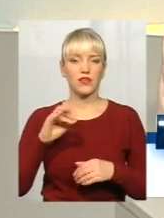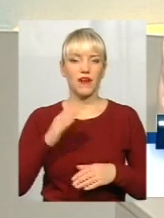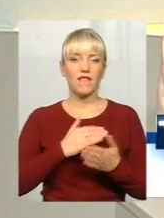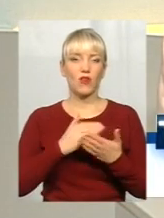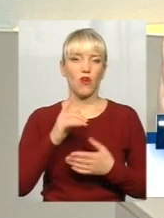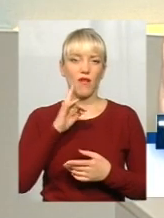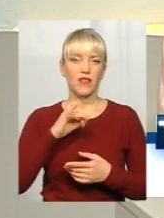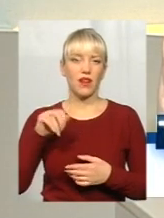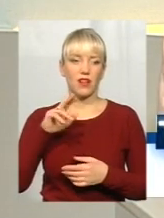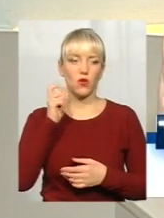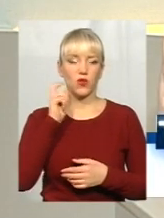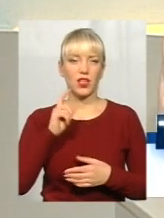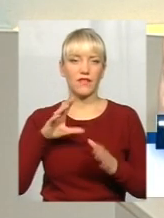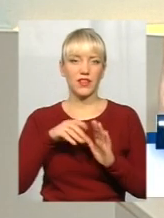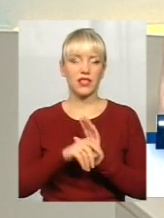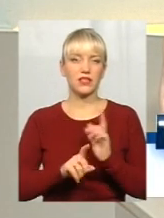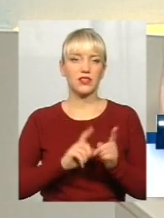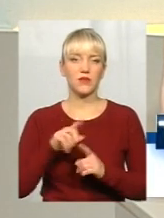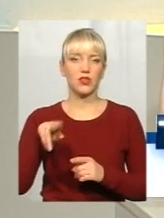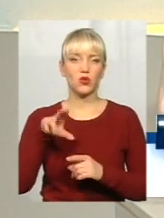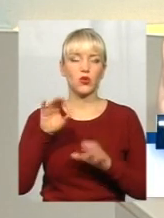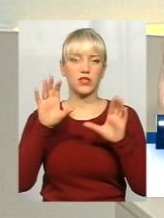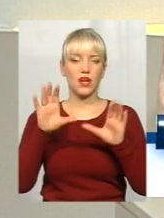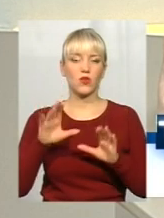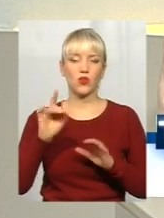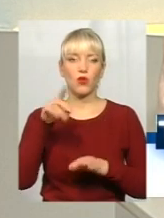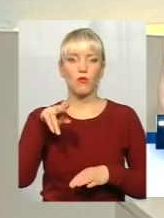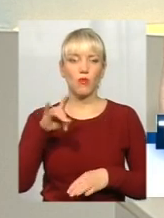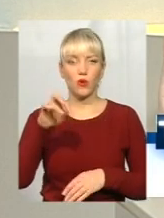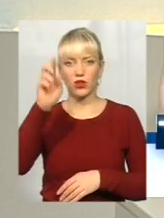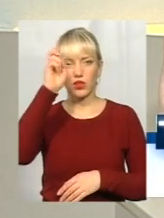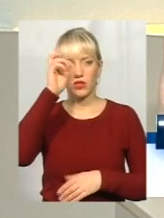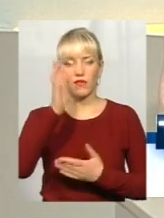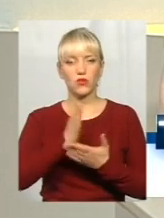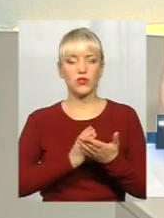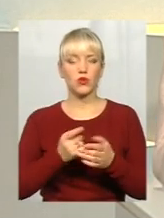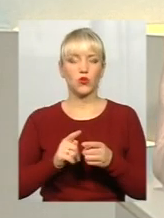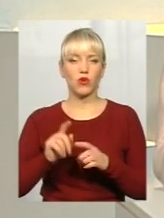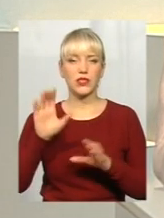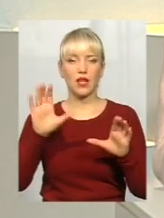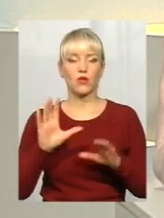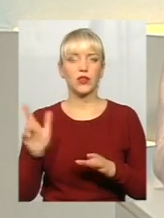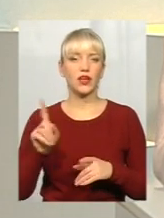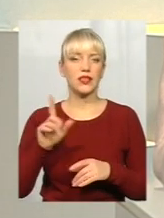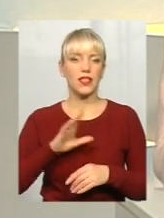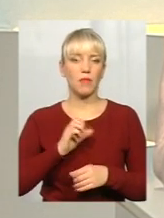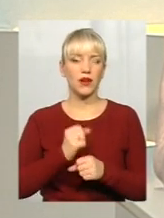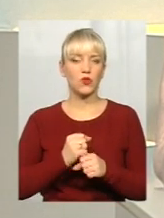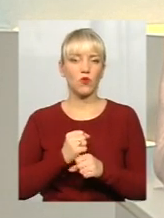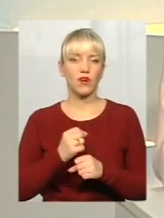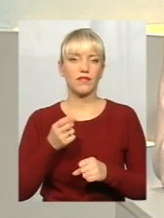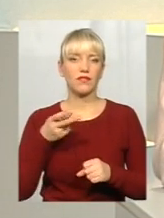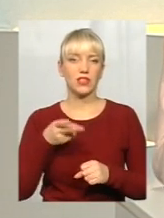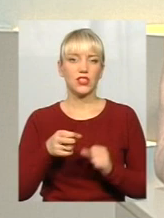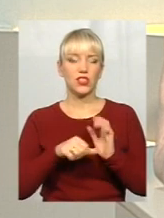внесла зміни до закону про державну службу. Той самий закон, який запрацював в нас в 2016 році. І